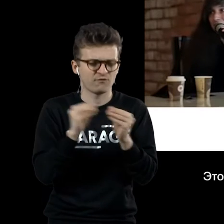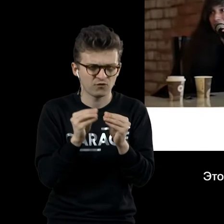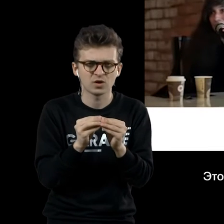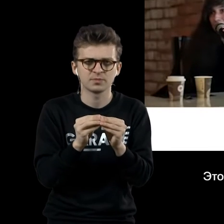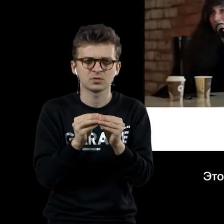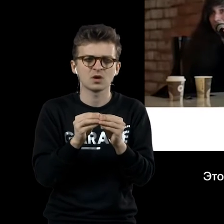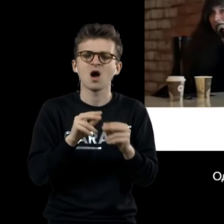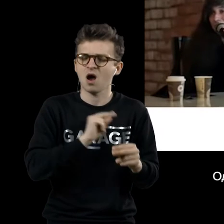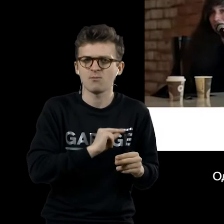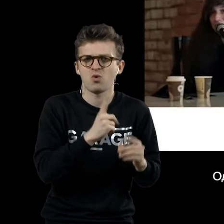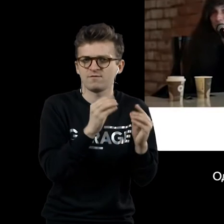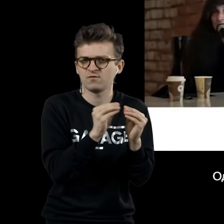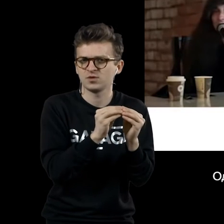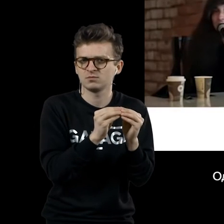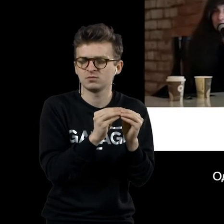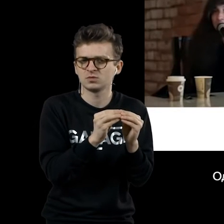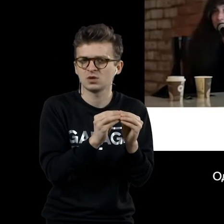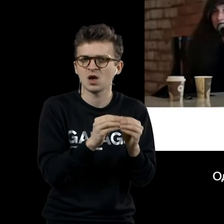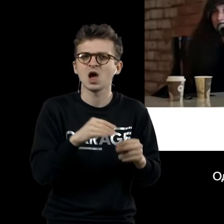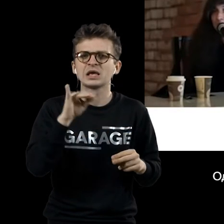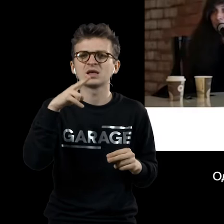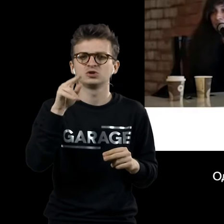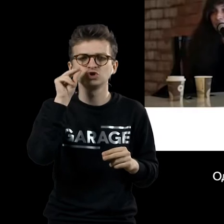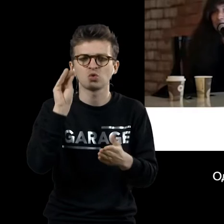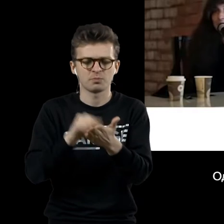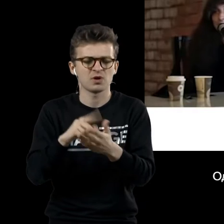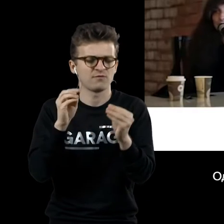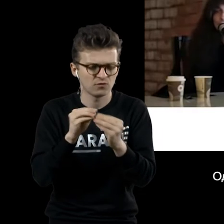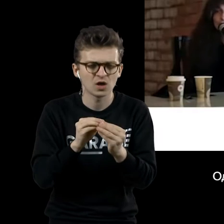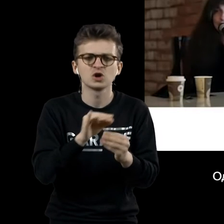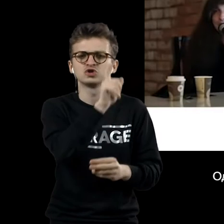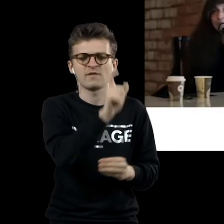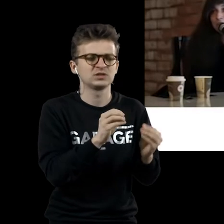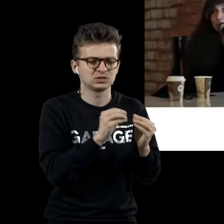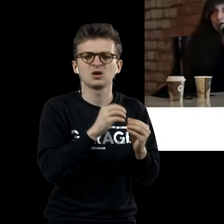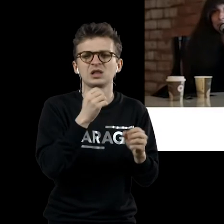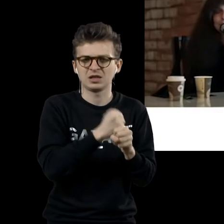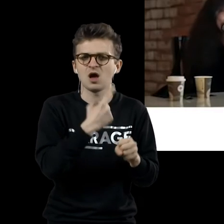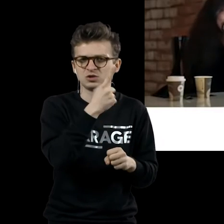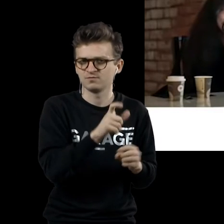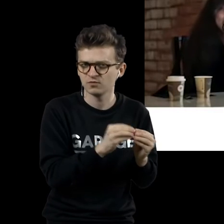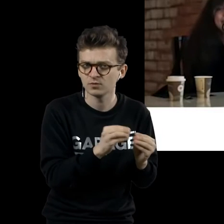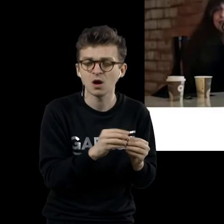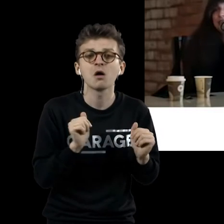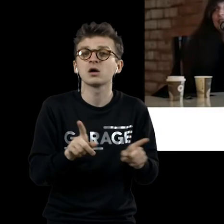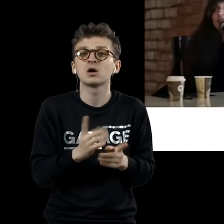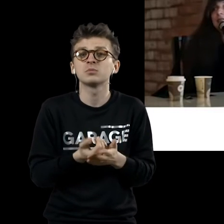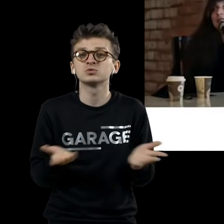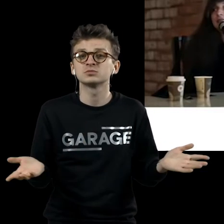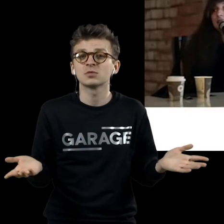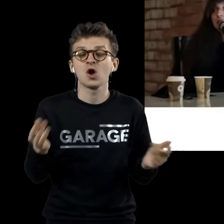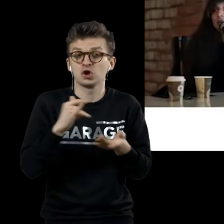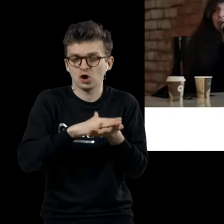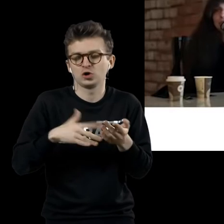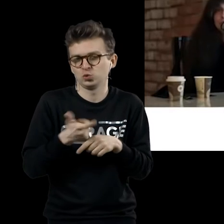тот же. Одна и та же работа. Датированная одним и тем же годом, сделанная одним и тем же художником. Как так получилось? Дальше начинается